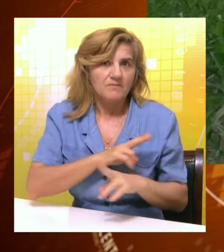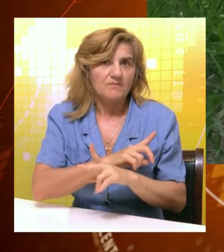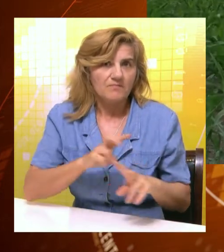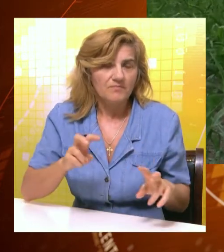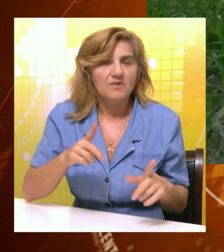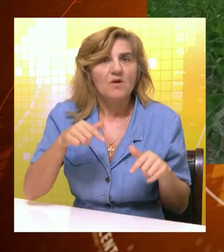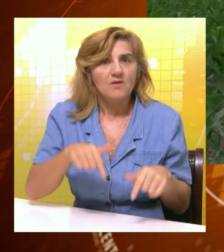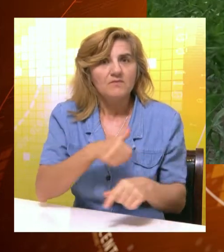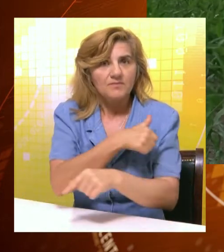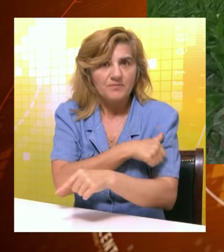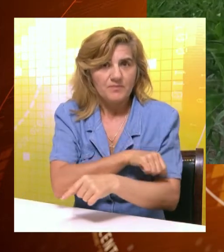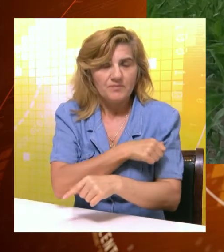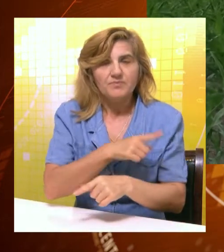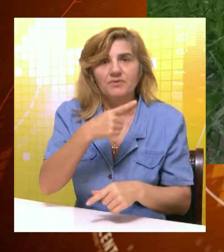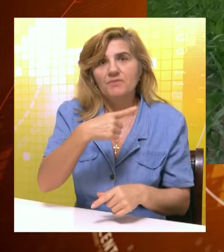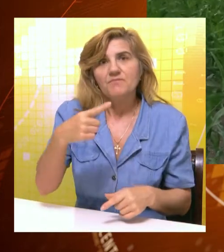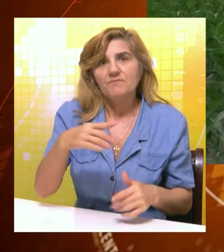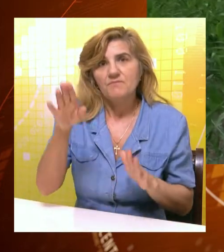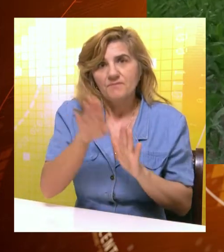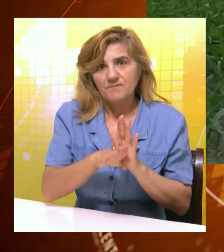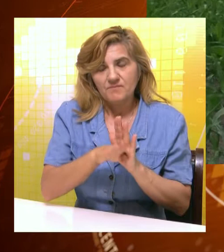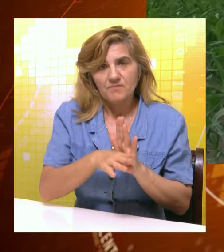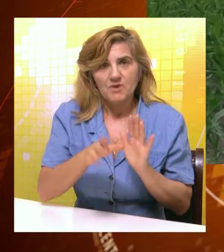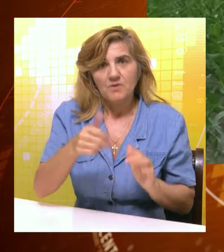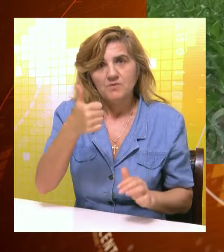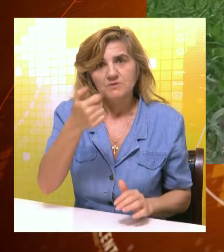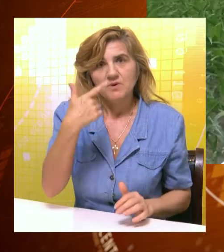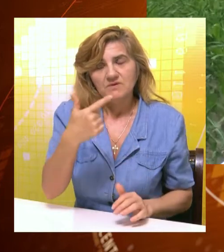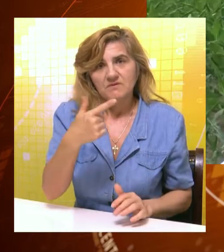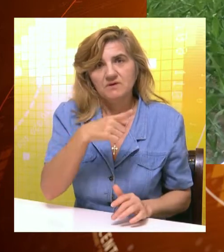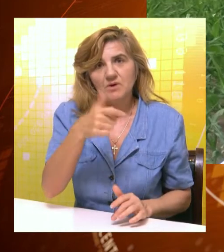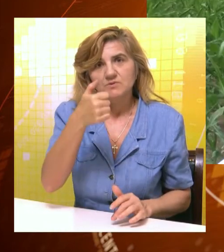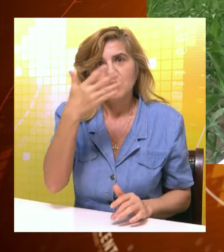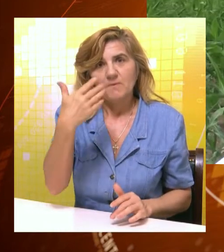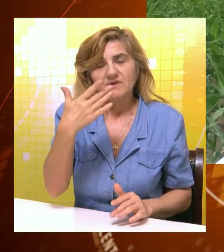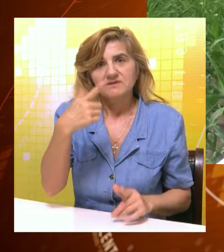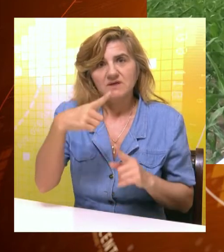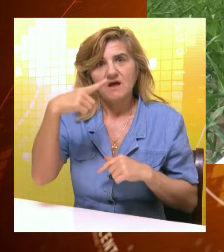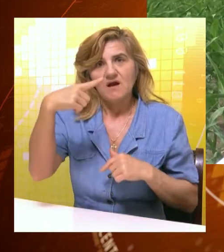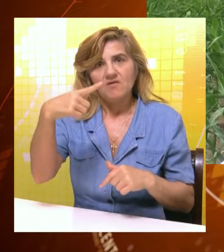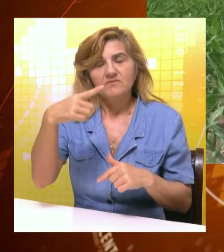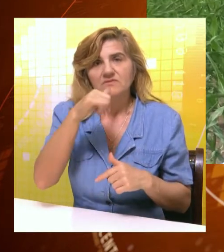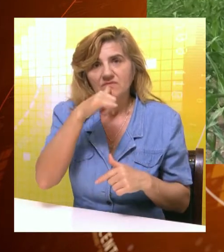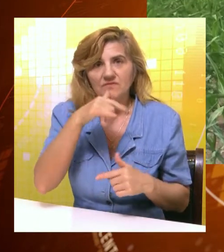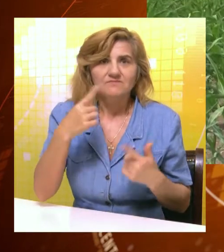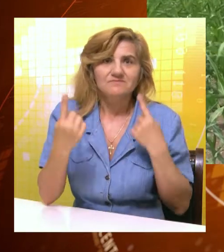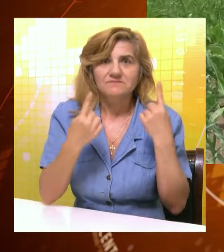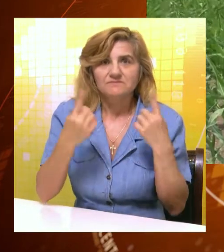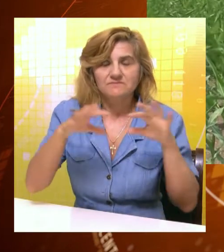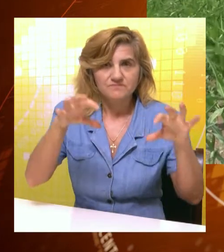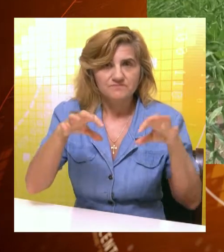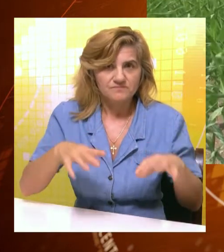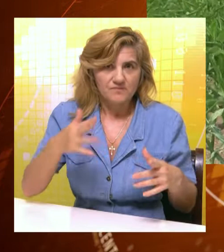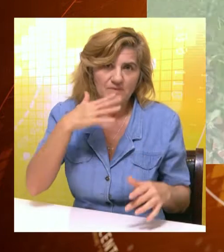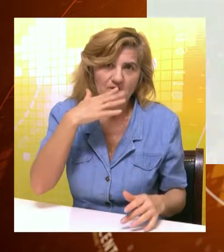a ove godine smo imali neki deficit padavine od nekih 120, čak do 150 litara zavisnosti u kojem delu